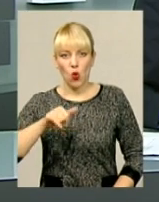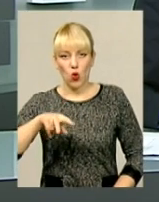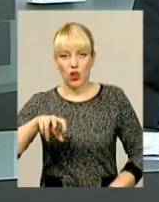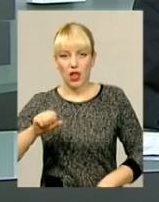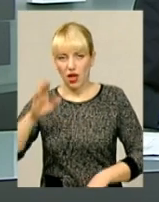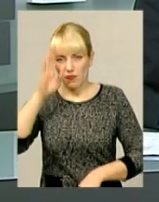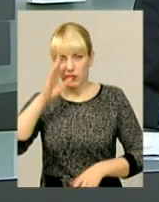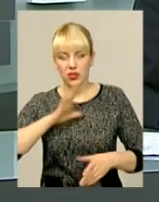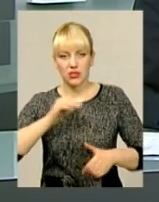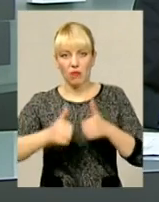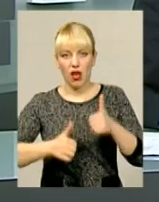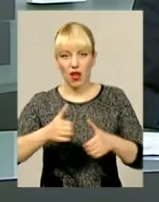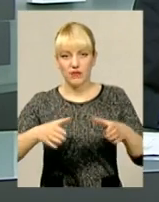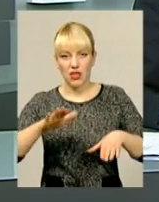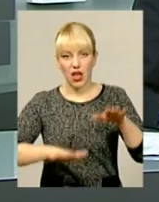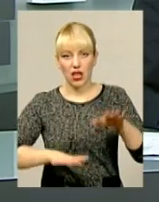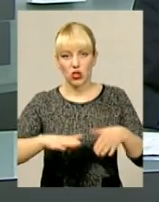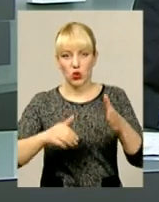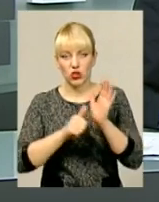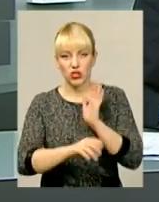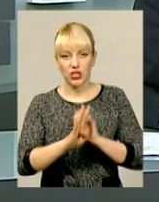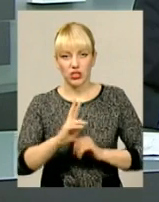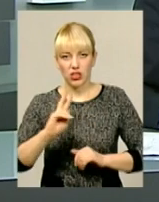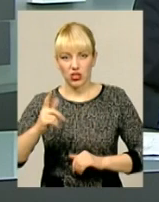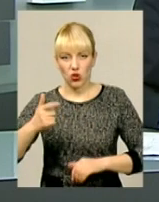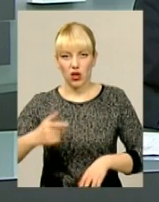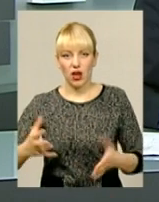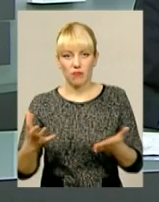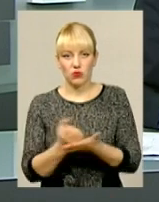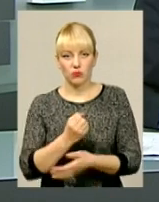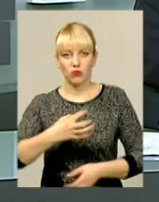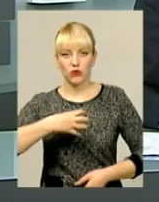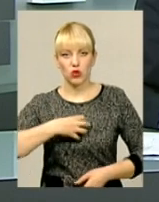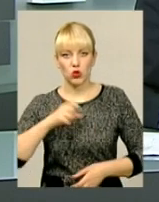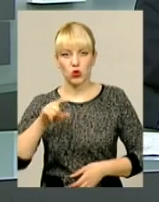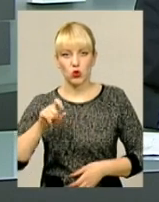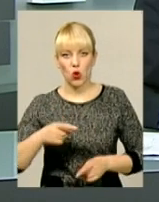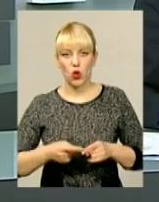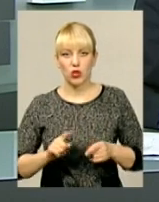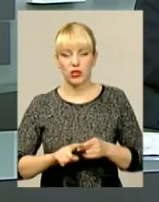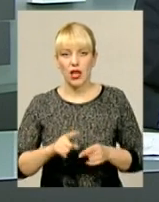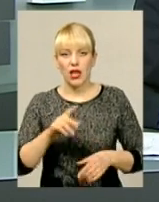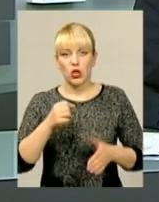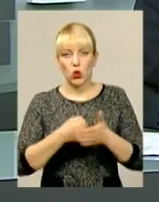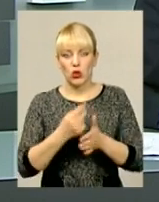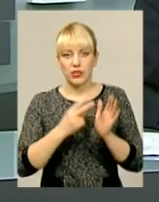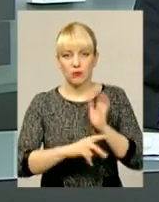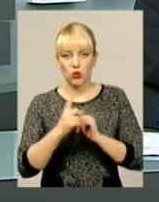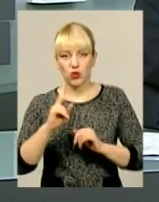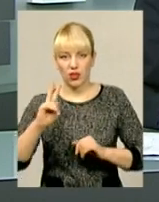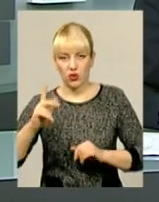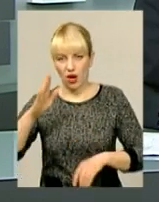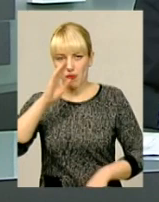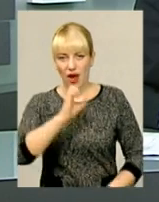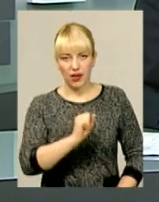у ваговій категорії 64 кілограми, виборов золото. У ваговій категорії до 81 кілограма Аркадій Карцан